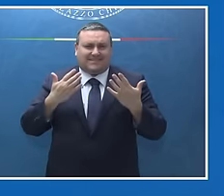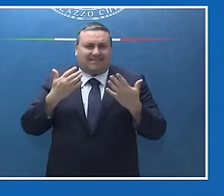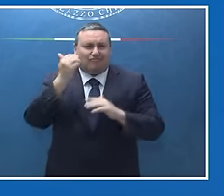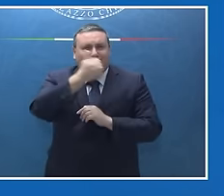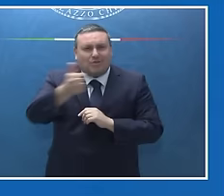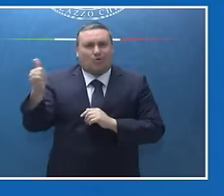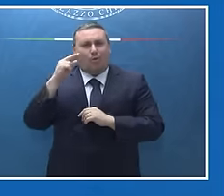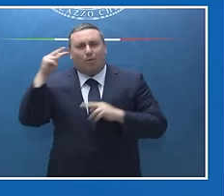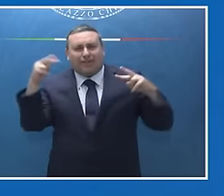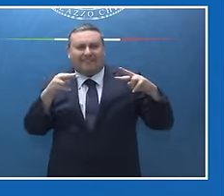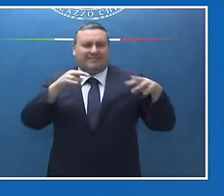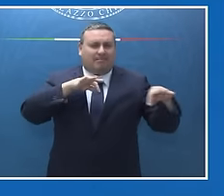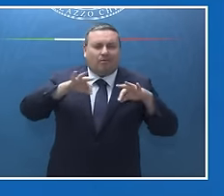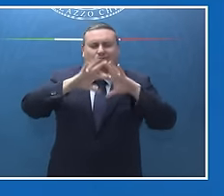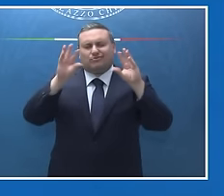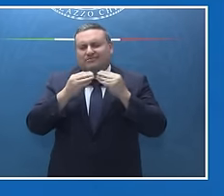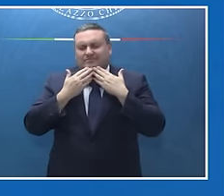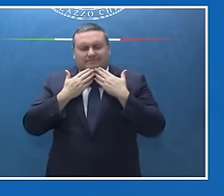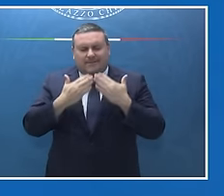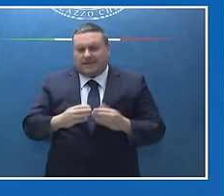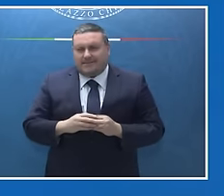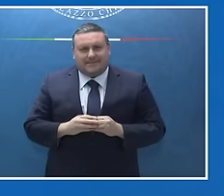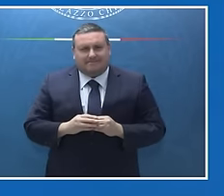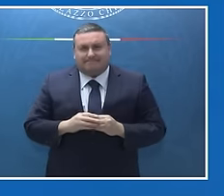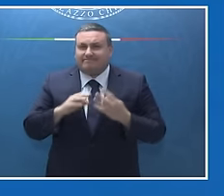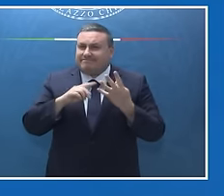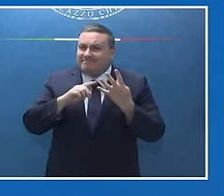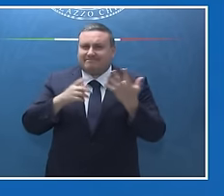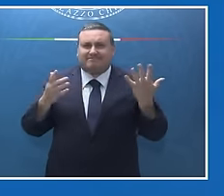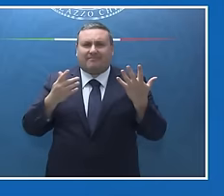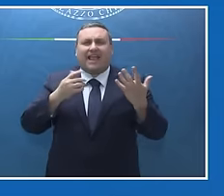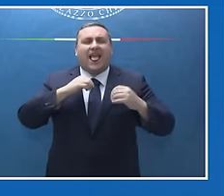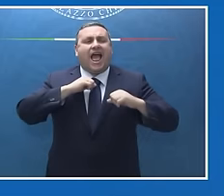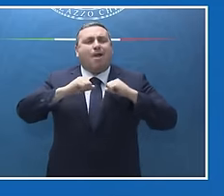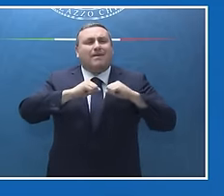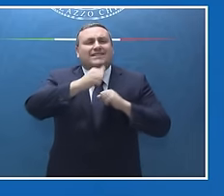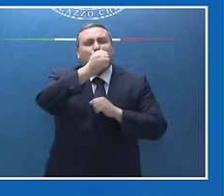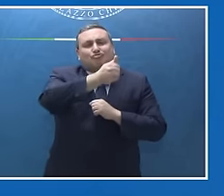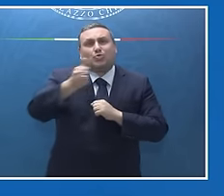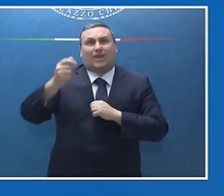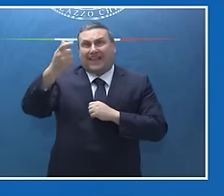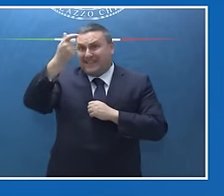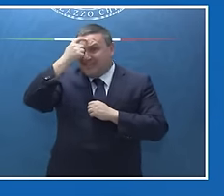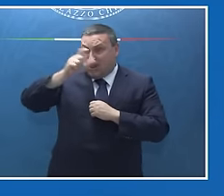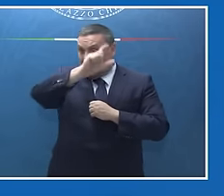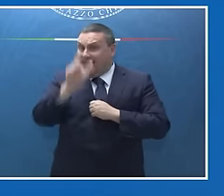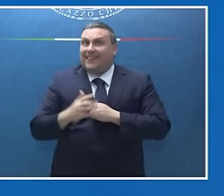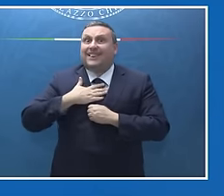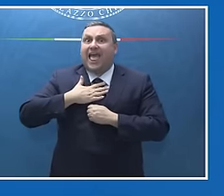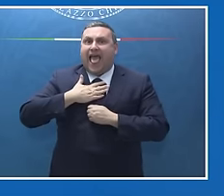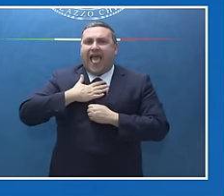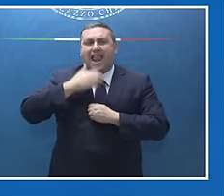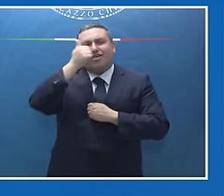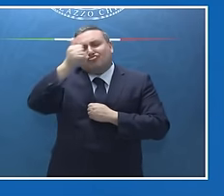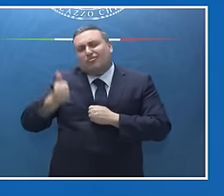i suoi aspetti. Devo ringraziare chiaramente tutte le amministrazioni dello Stato italiano, tutti i funzionari